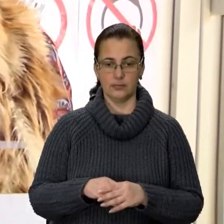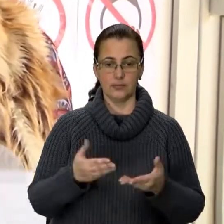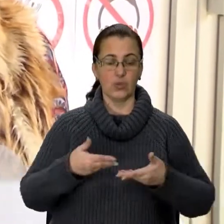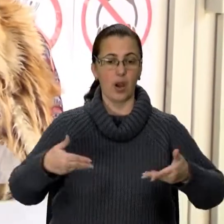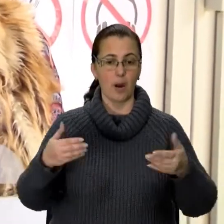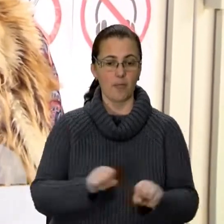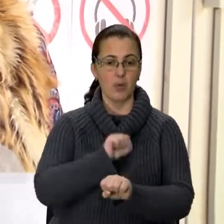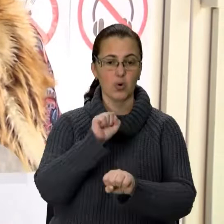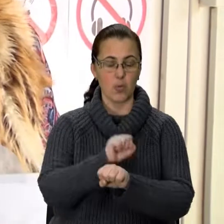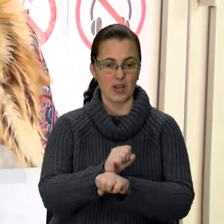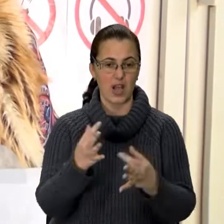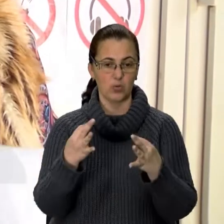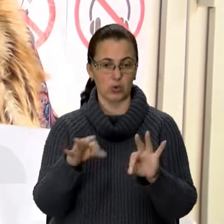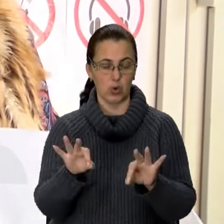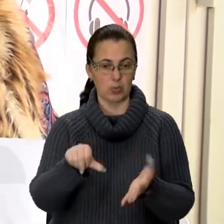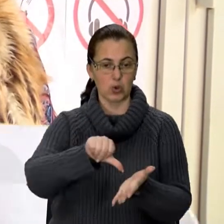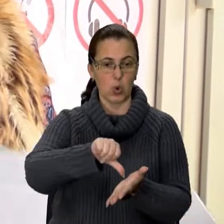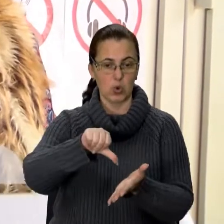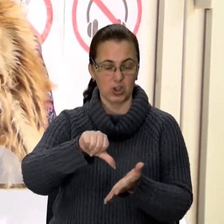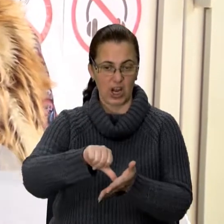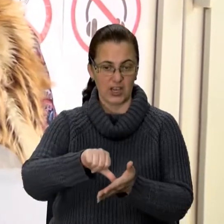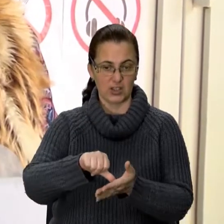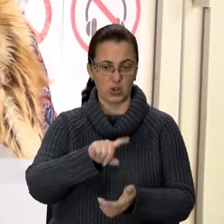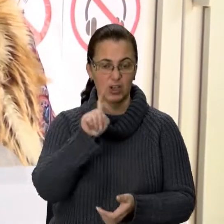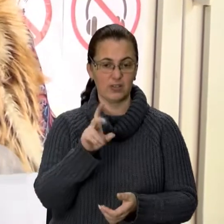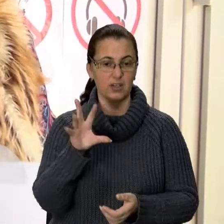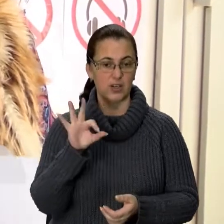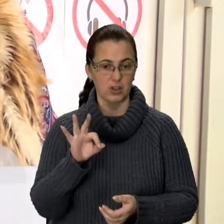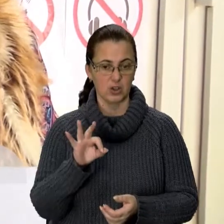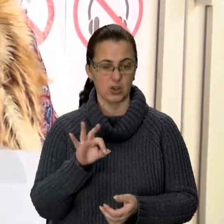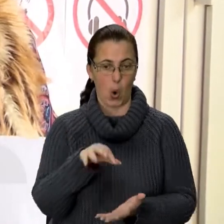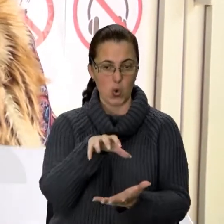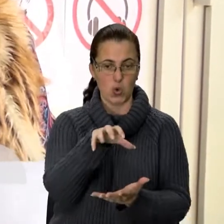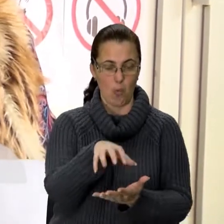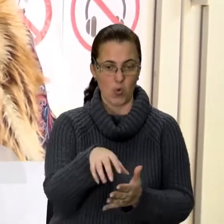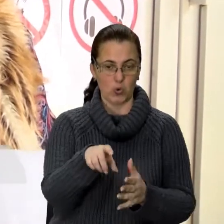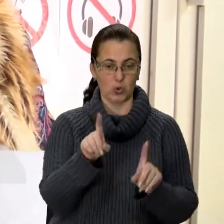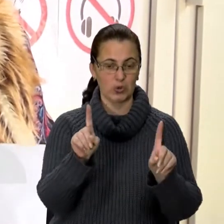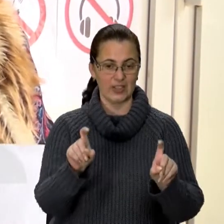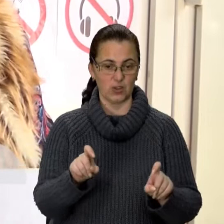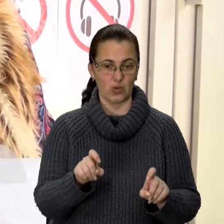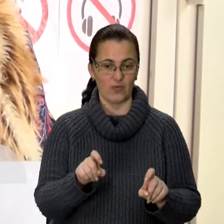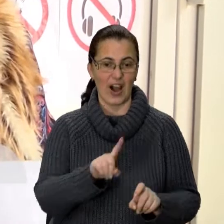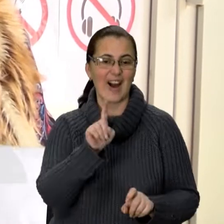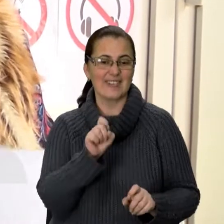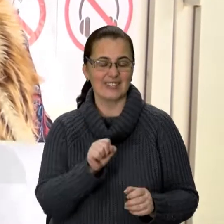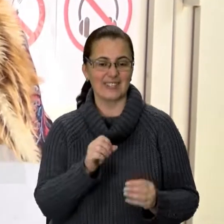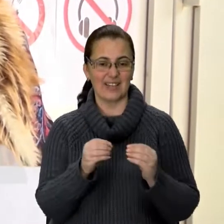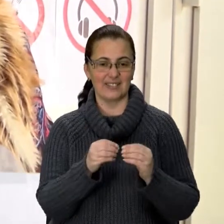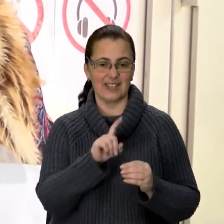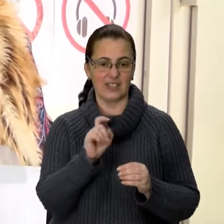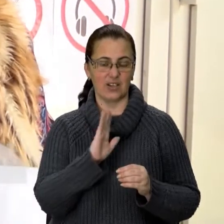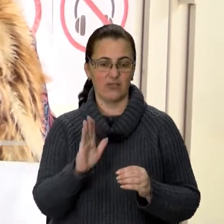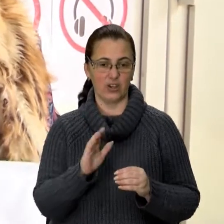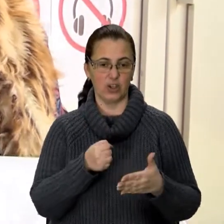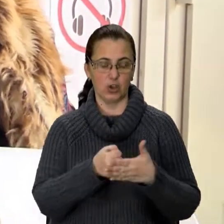припиняємо допуск учасників незалежного оцінювання до пункту тестування за 10 хвилин до початку, тобто